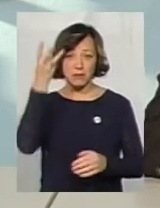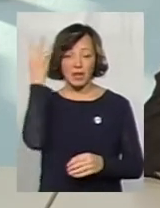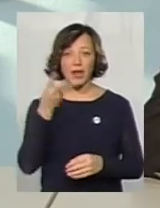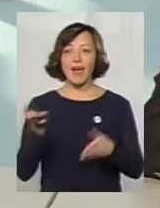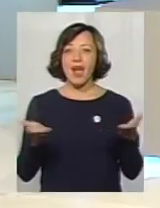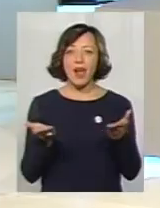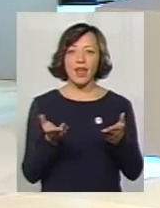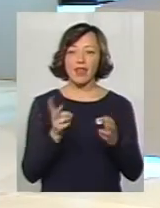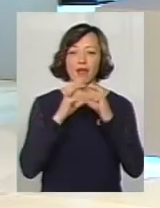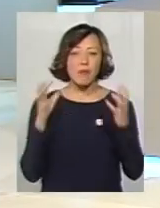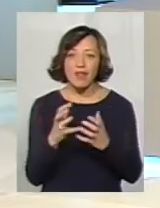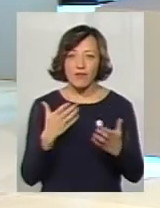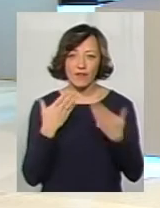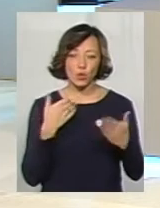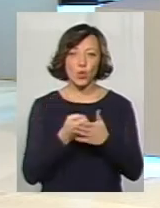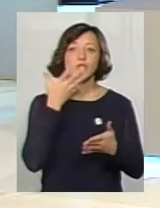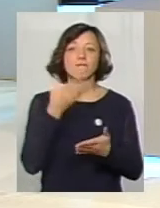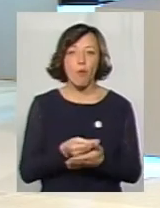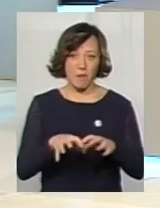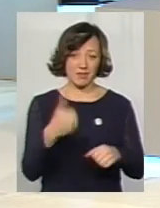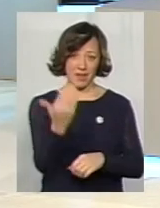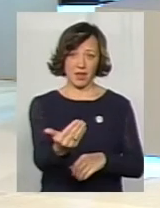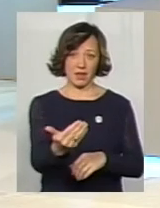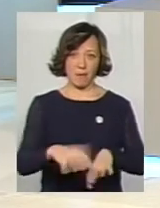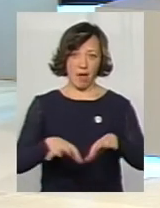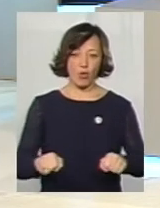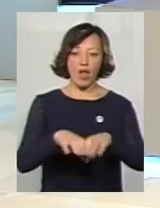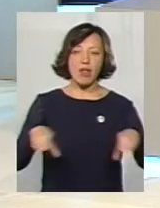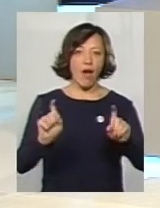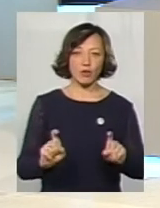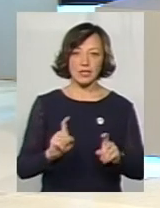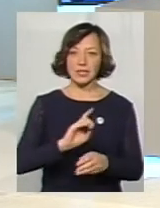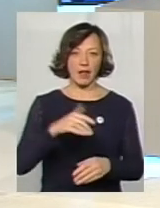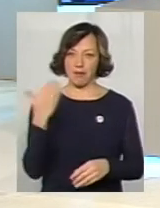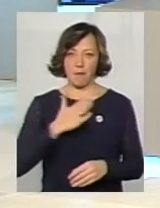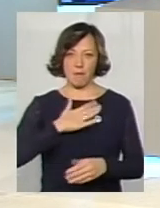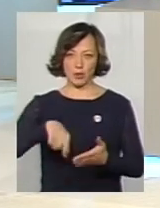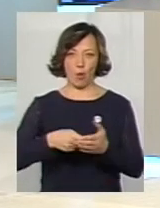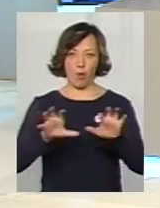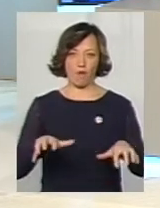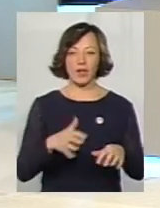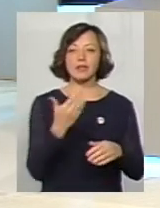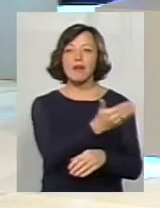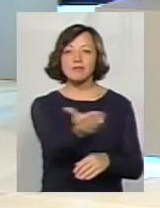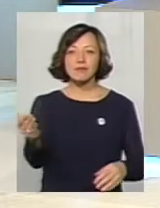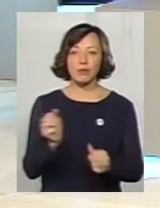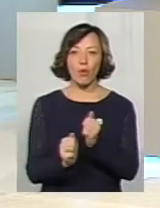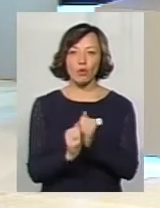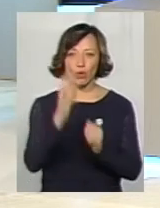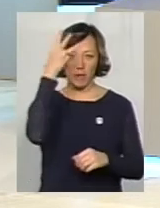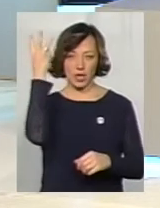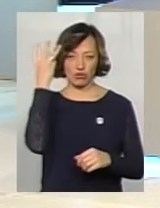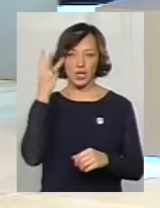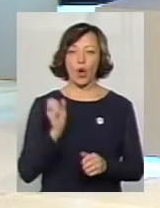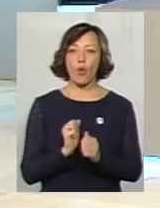не те, щоб дбайливо ставляться до свого майна, бо це їхнє майно. Лавочка – це не майно міського голови, лавочка – це майно кожного з нас, кожного хмельничанина.